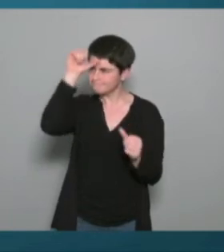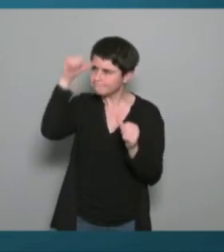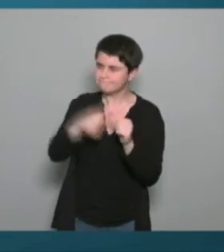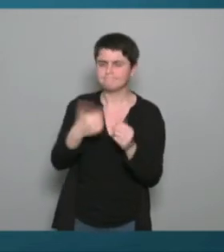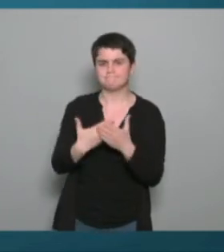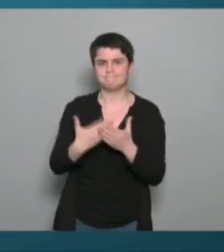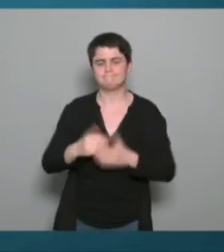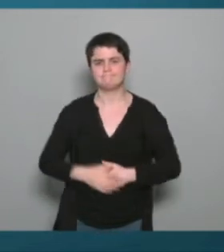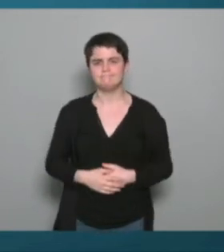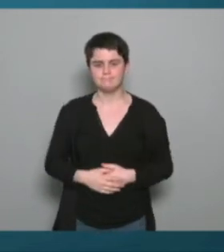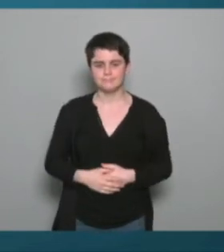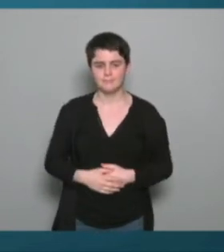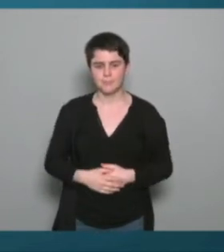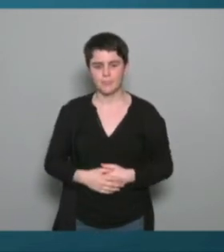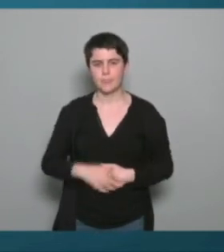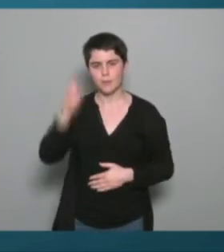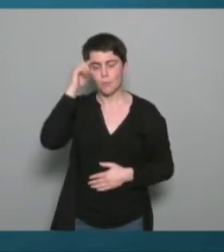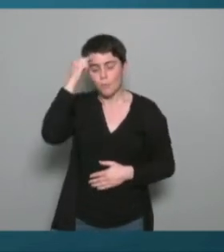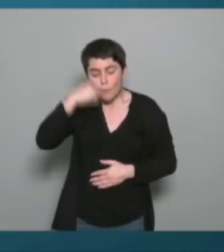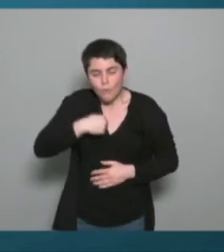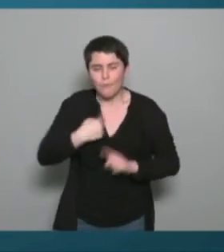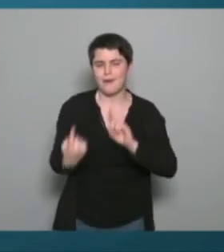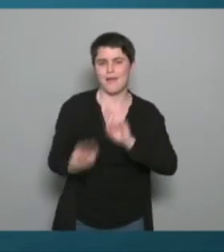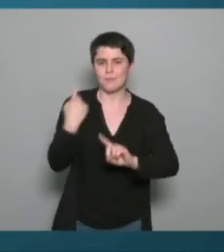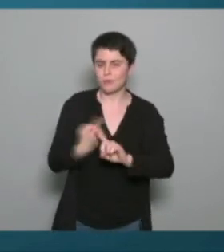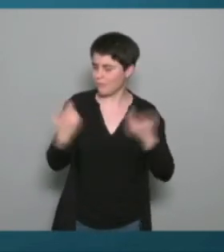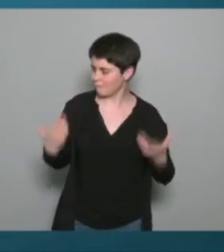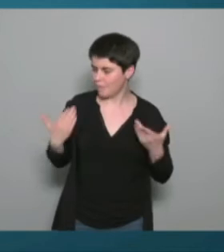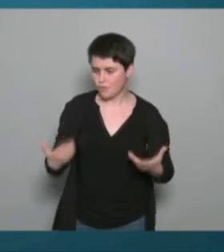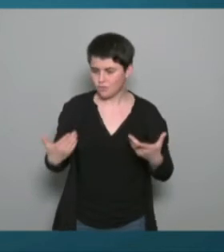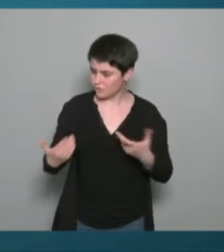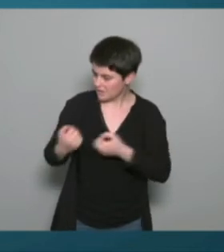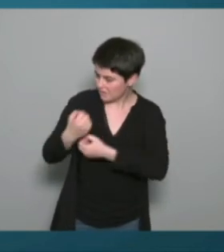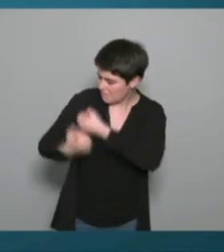me semble important dans cette période un peu trouble actuellement